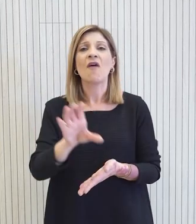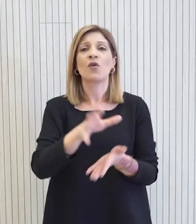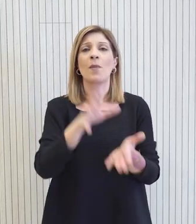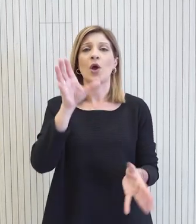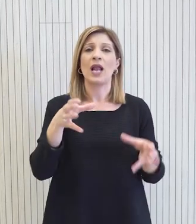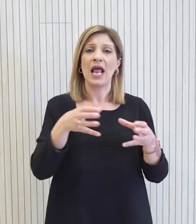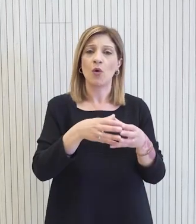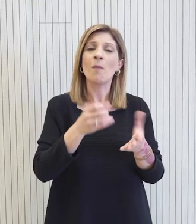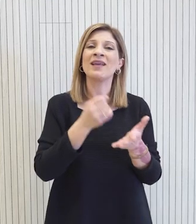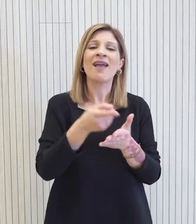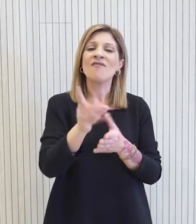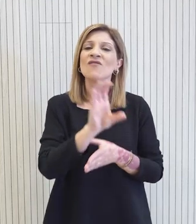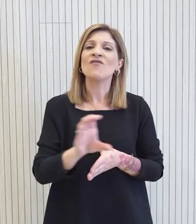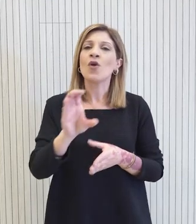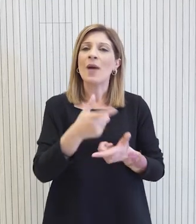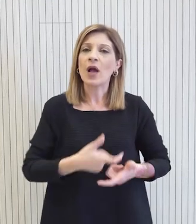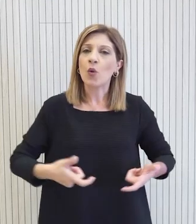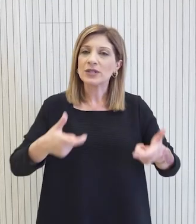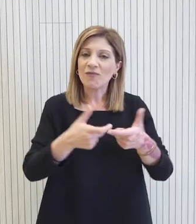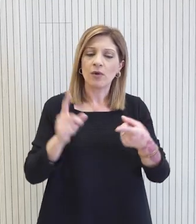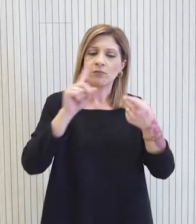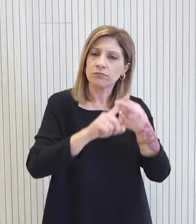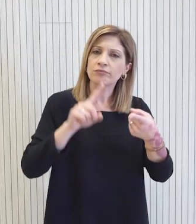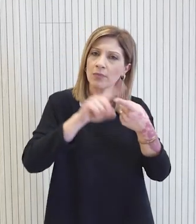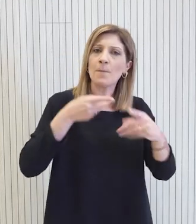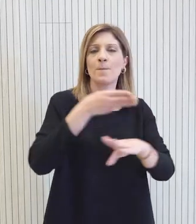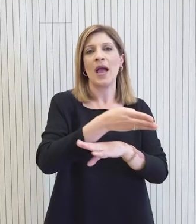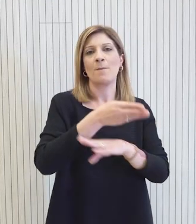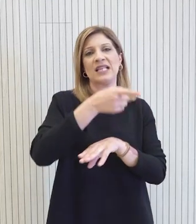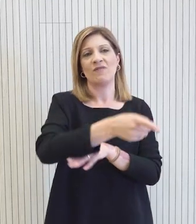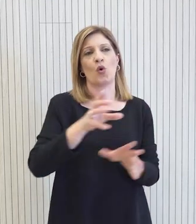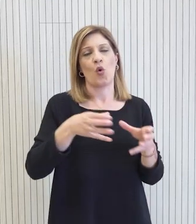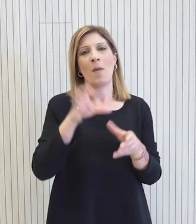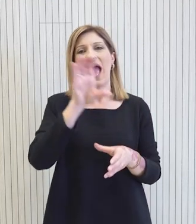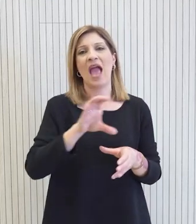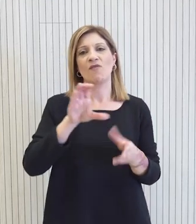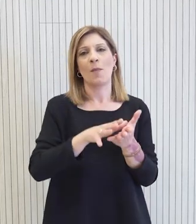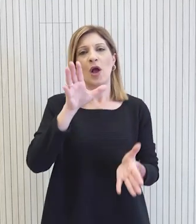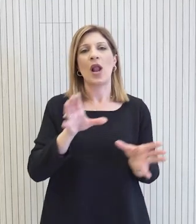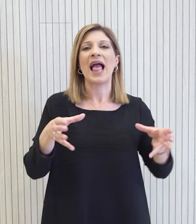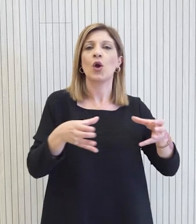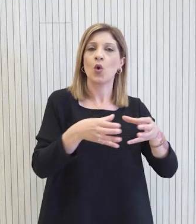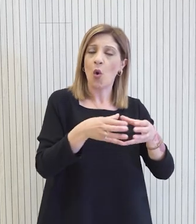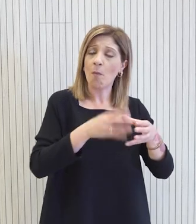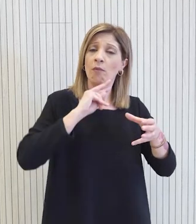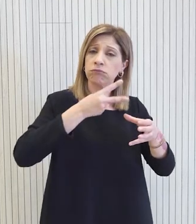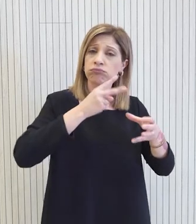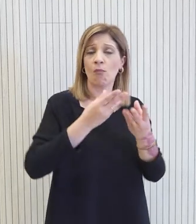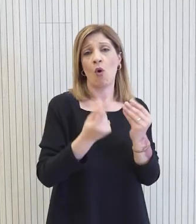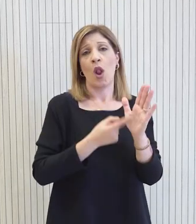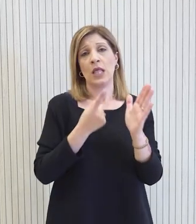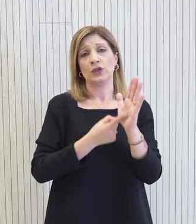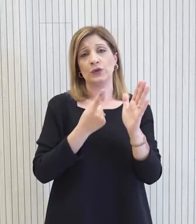τότε σε κάθε Ευρωπαϊκό Συμβούλιο συμμετέχεις τις εργασίες του Ευρωπαϊκού Λαϊκού Κόμματος Έχει απαντηθεί επανειλημμένα αυτό το ζήτημα